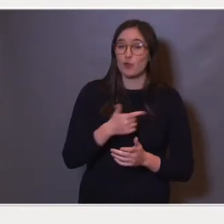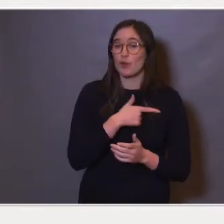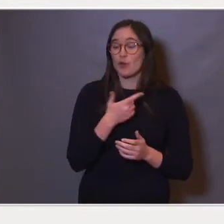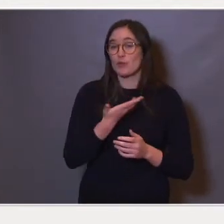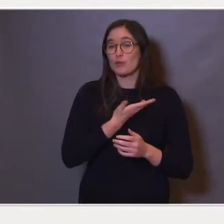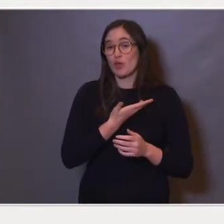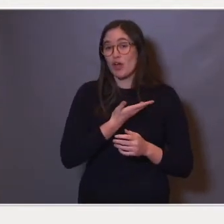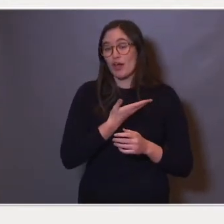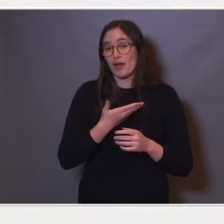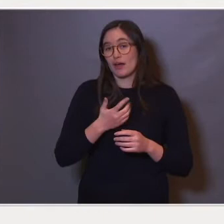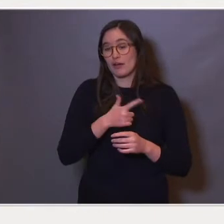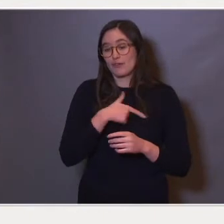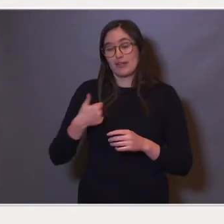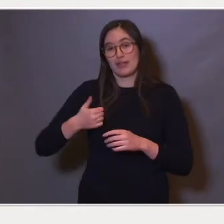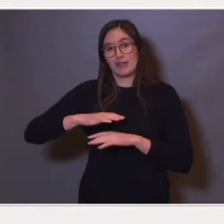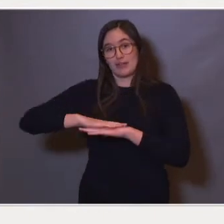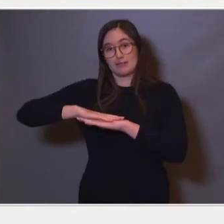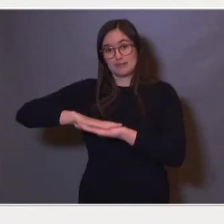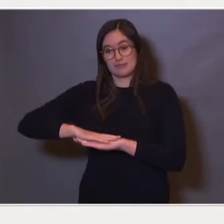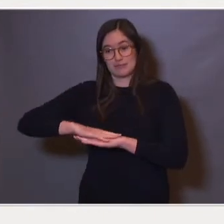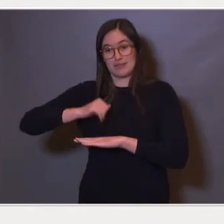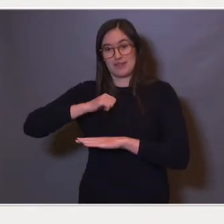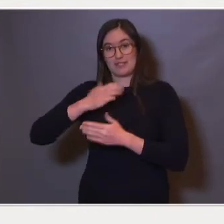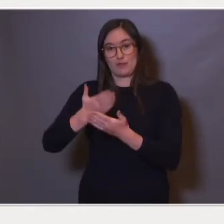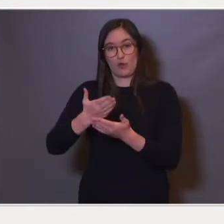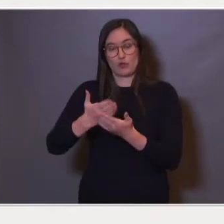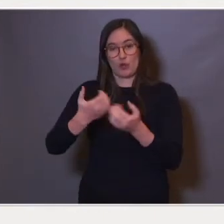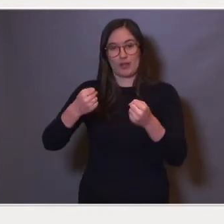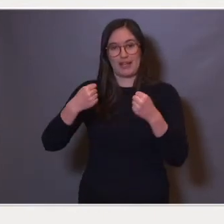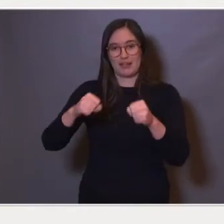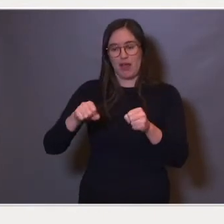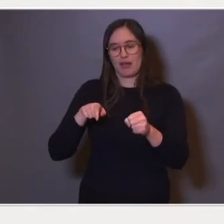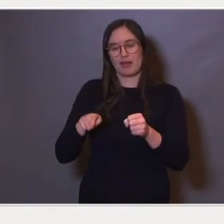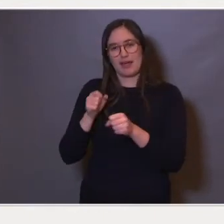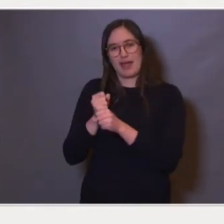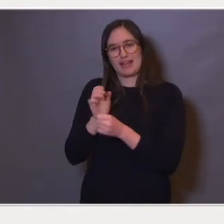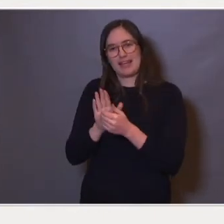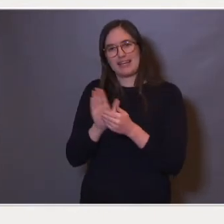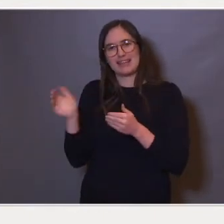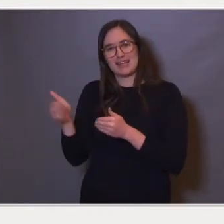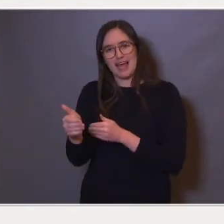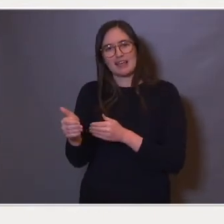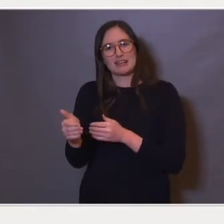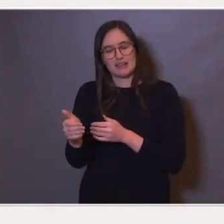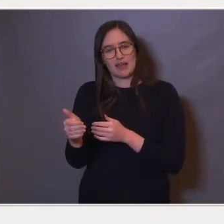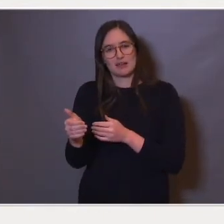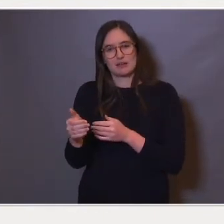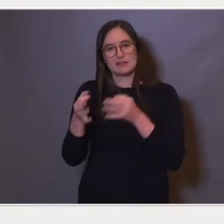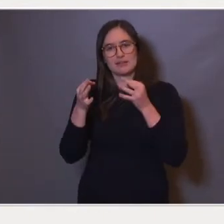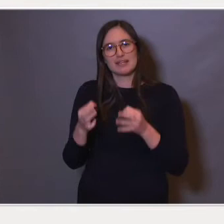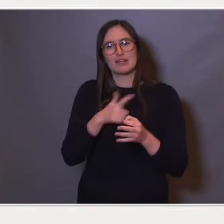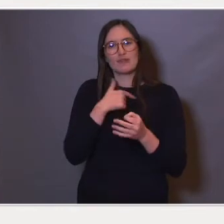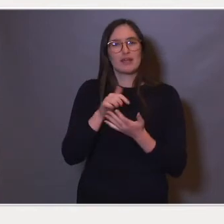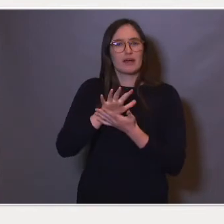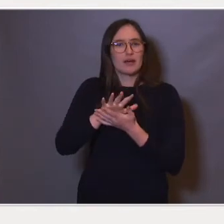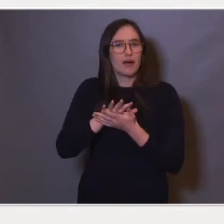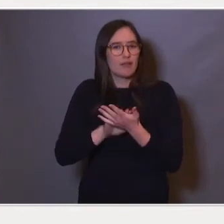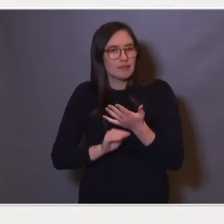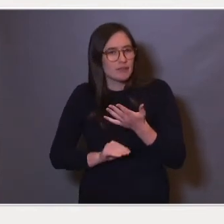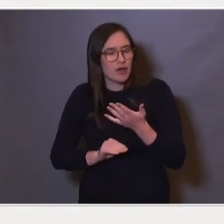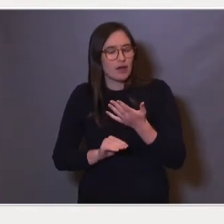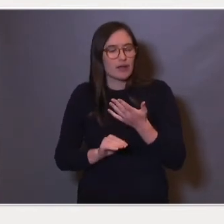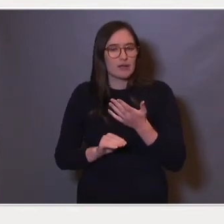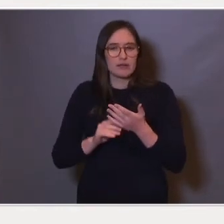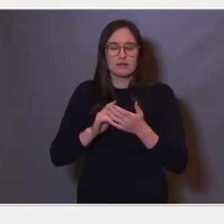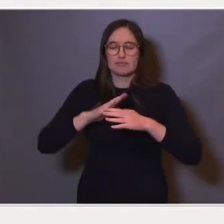bygger på når vi foreslår tiltak, det er indirekte. Det er noe vi antar med bakgrunn